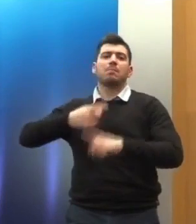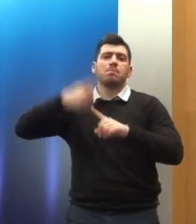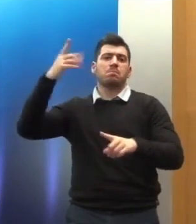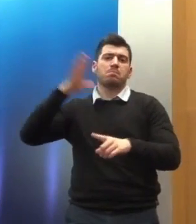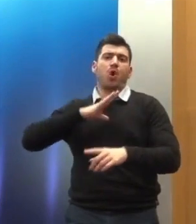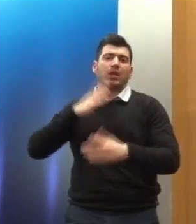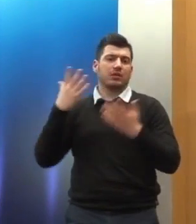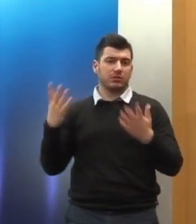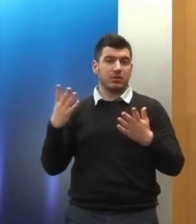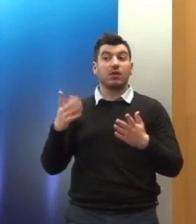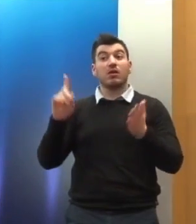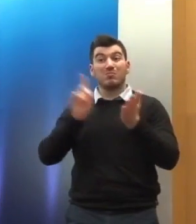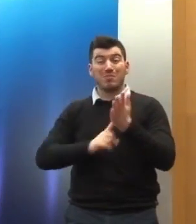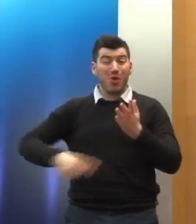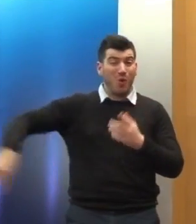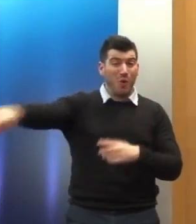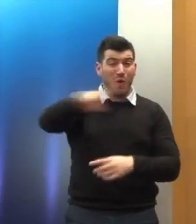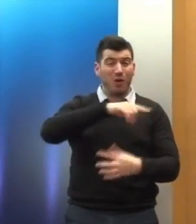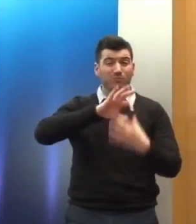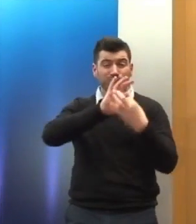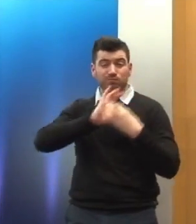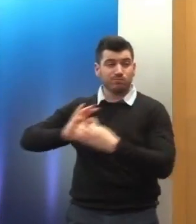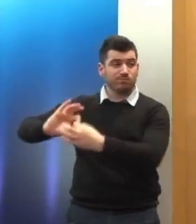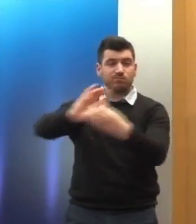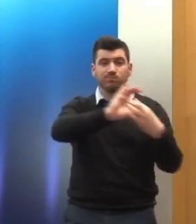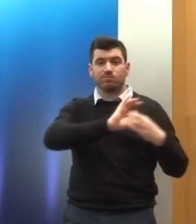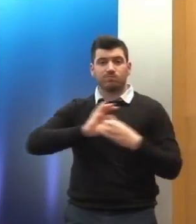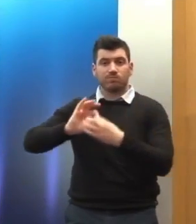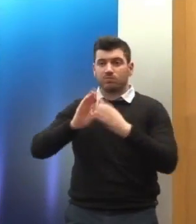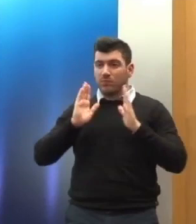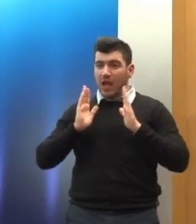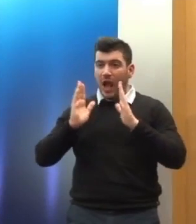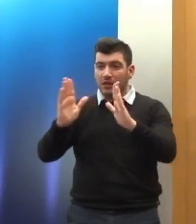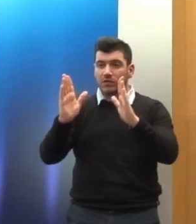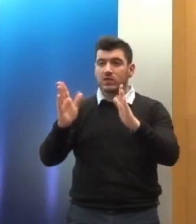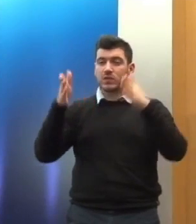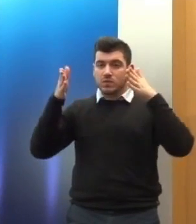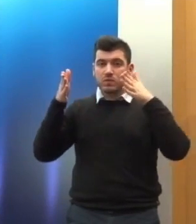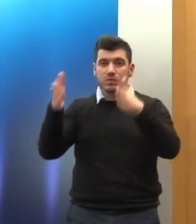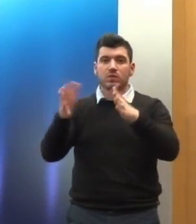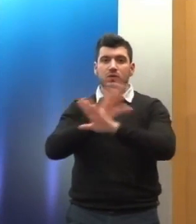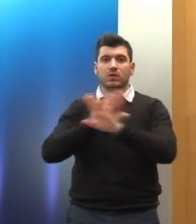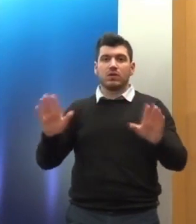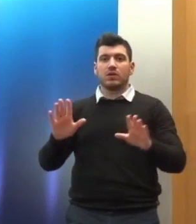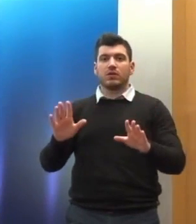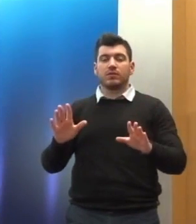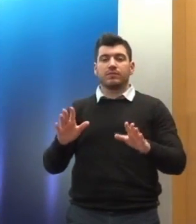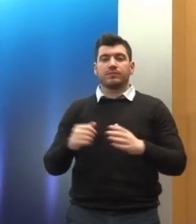νομίζω πως πρέπει να συνεχίσουμε με την ίδια επιμονή σε αυτή την κατεύθυνση εάν αυτό το στίχημα που